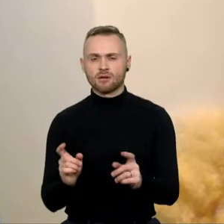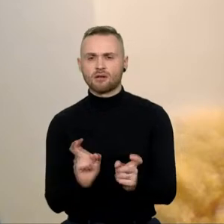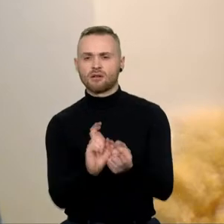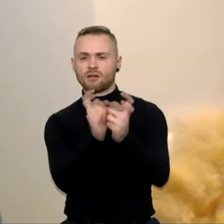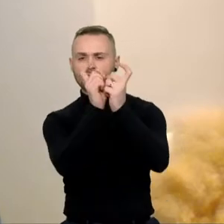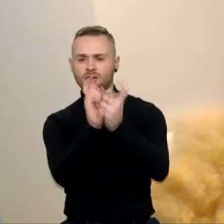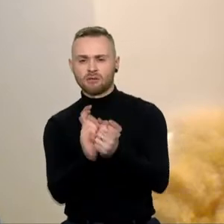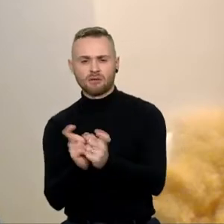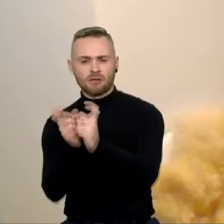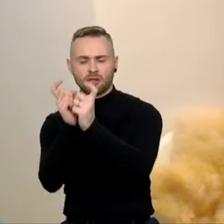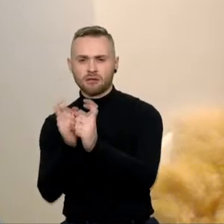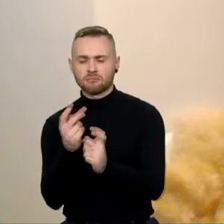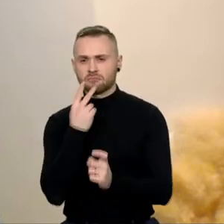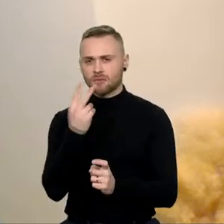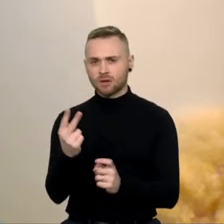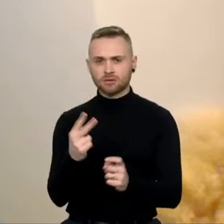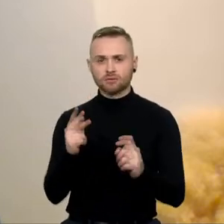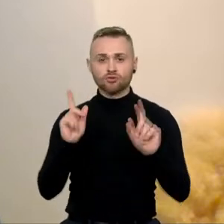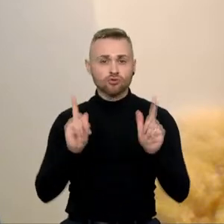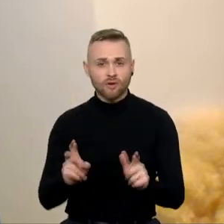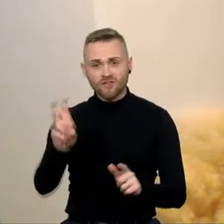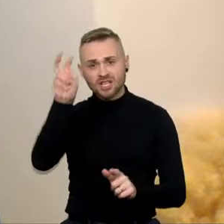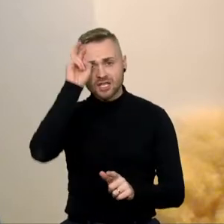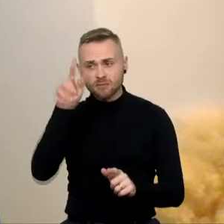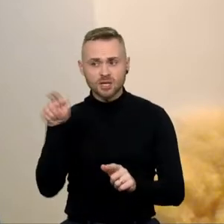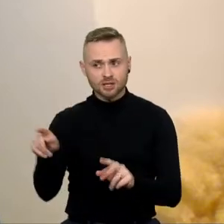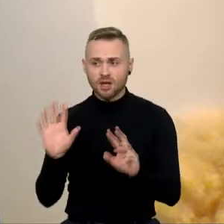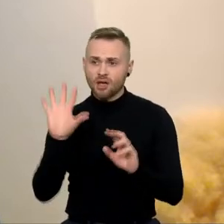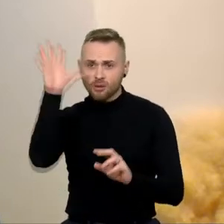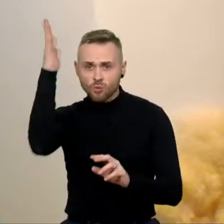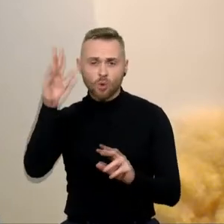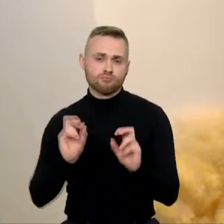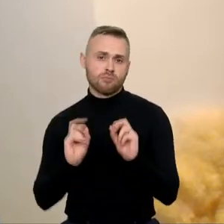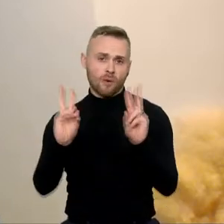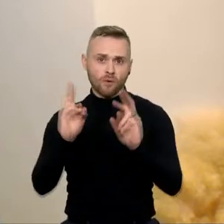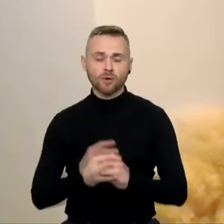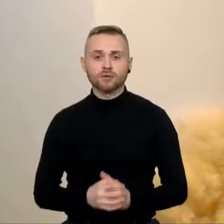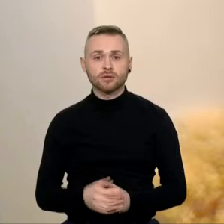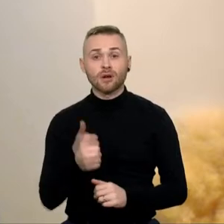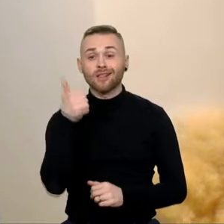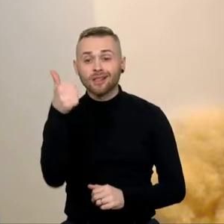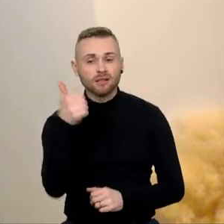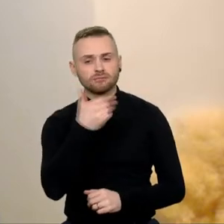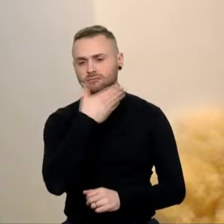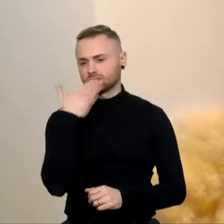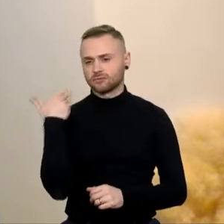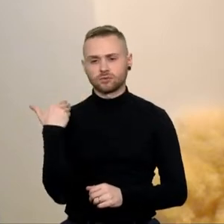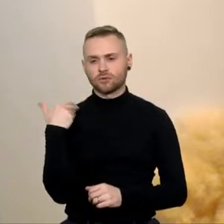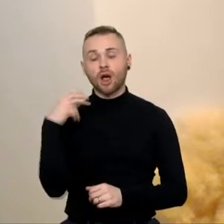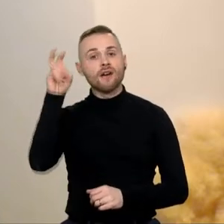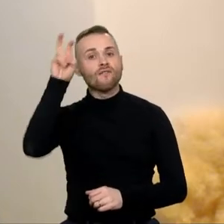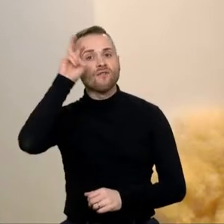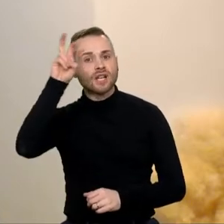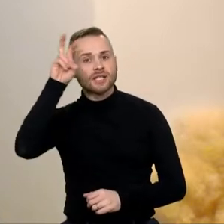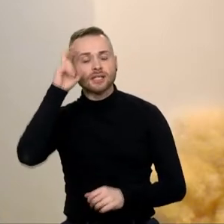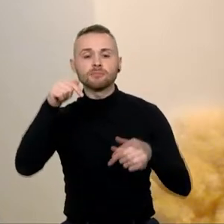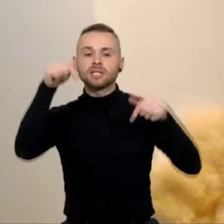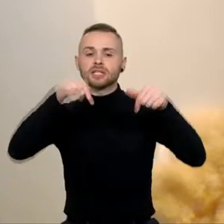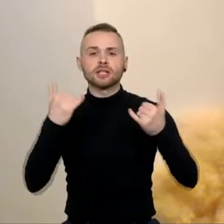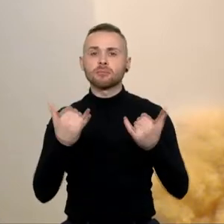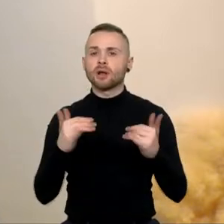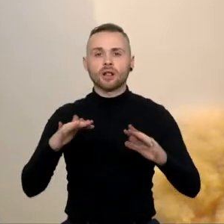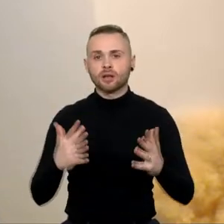tampa, na, grėsme nacionaliniam saugumui. Tai nėra gera praktika. Juo labiau tikrai valstybė, na, yra tokia jūtrė situacija,